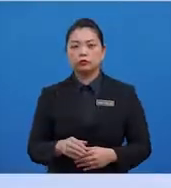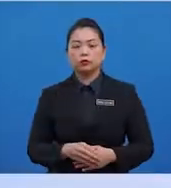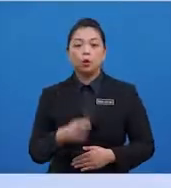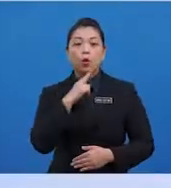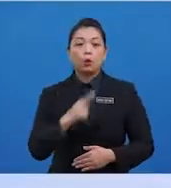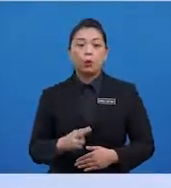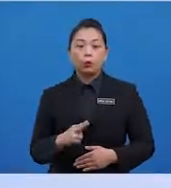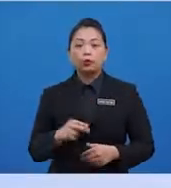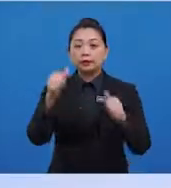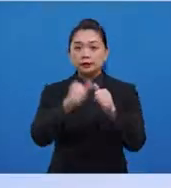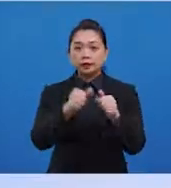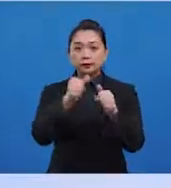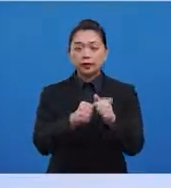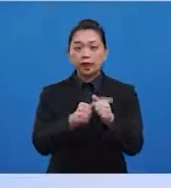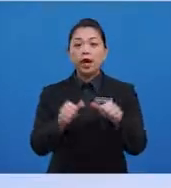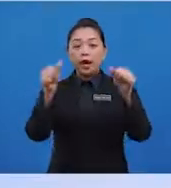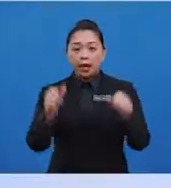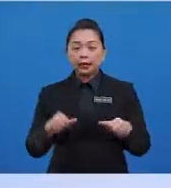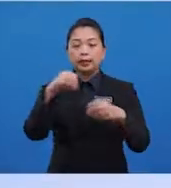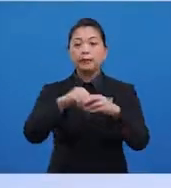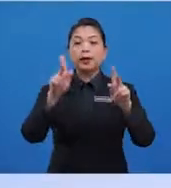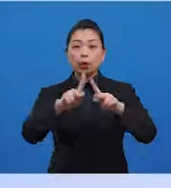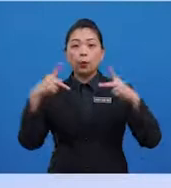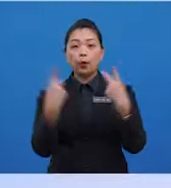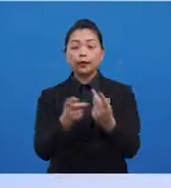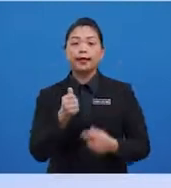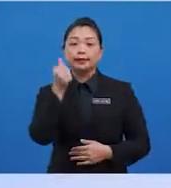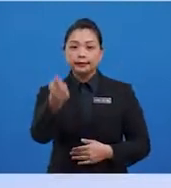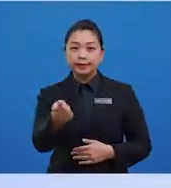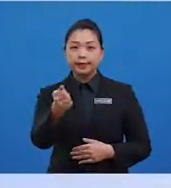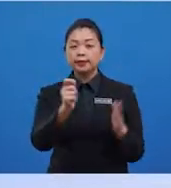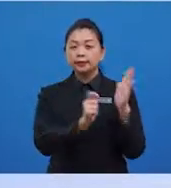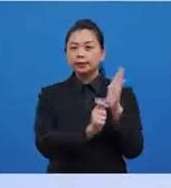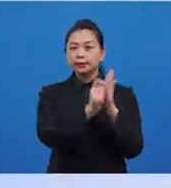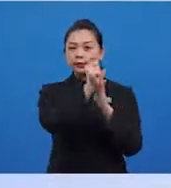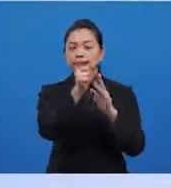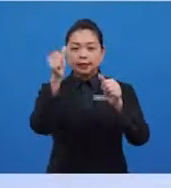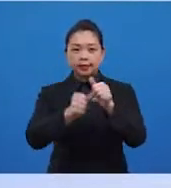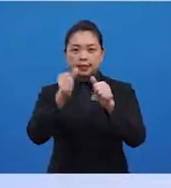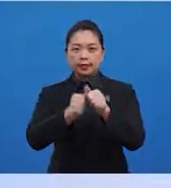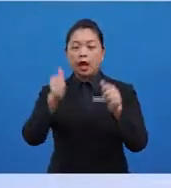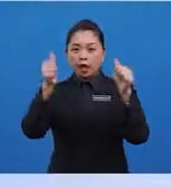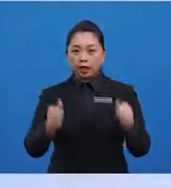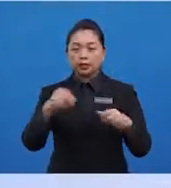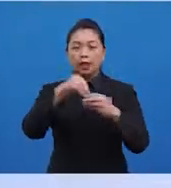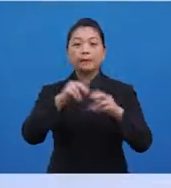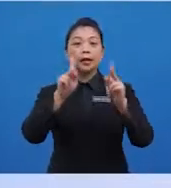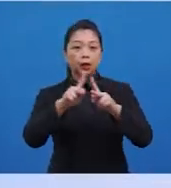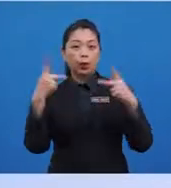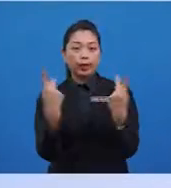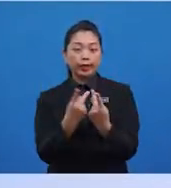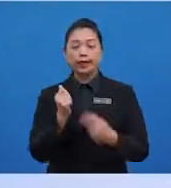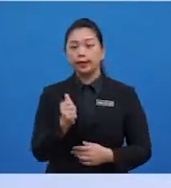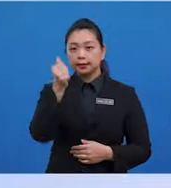umur setiap ahli dalam keluarga anda. Ketinggian setiap ahli dalam keluarga anda.